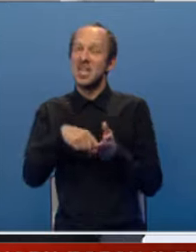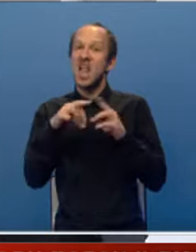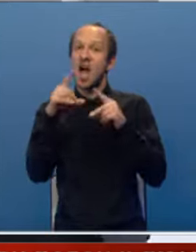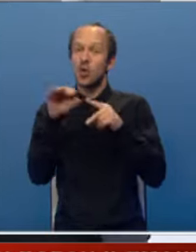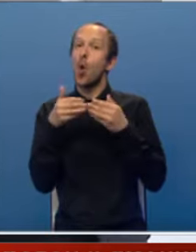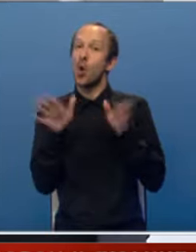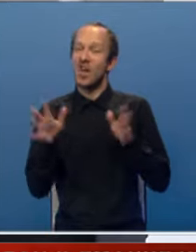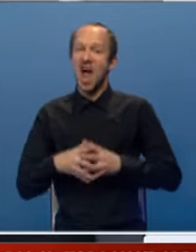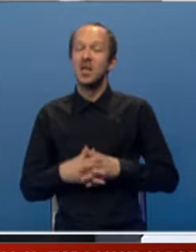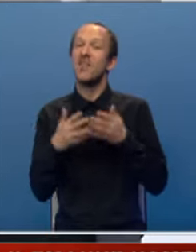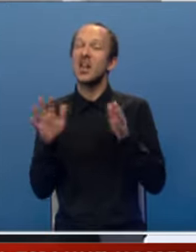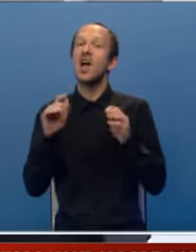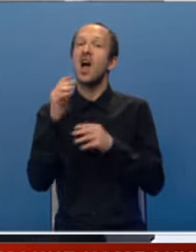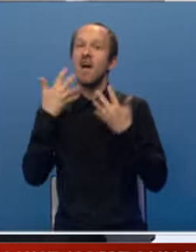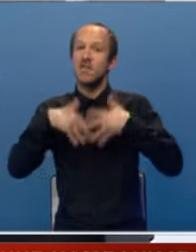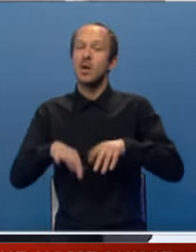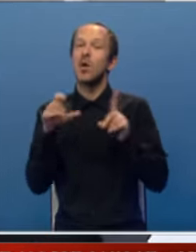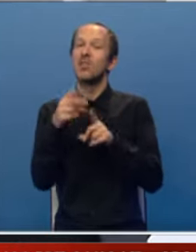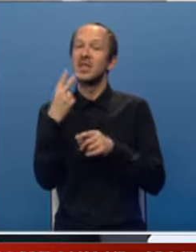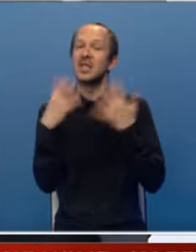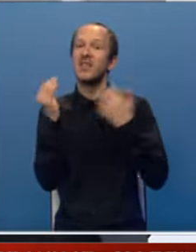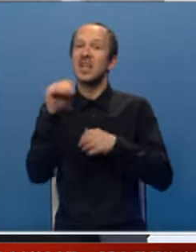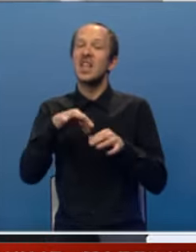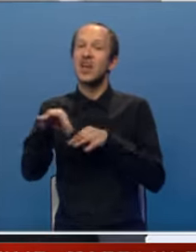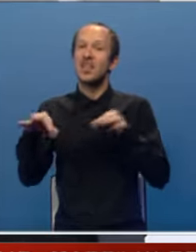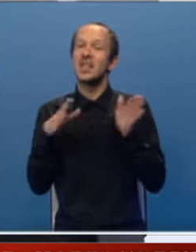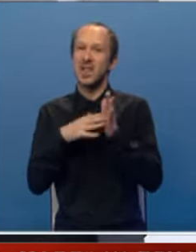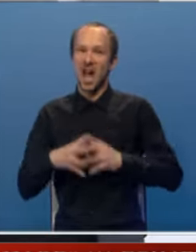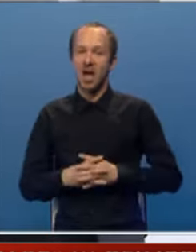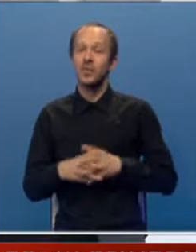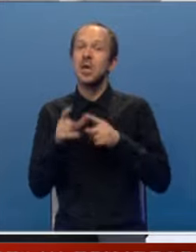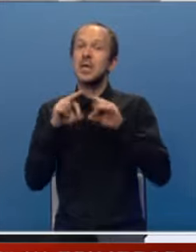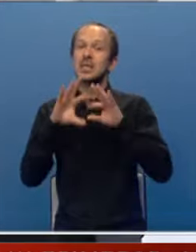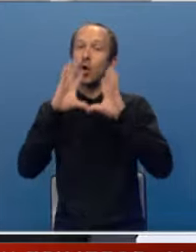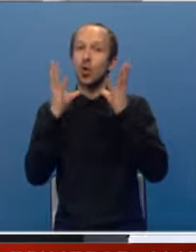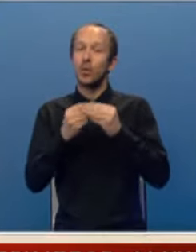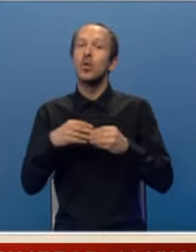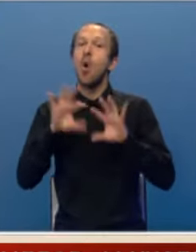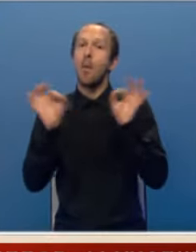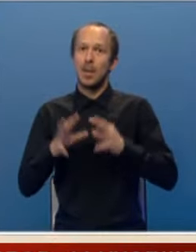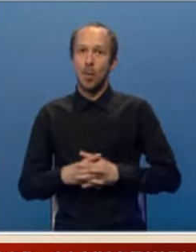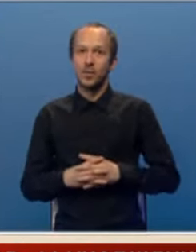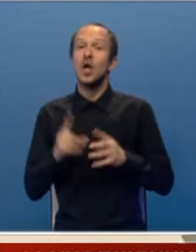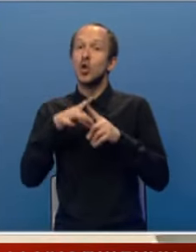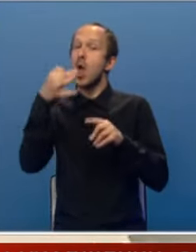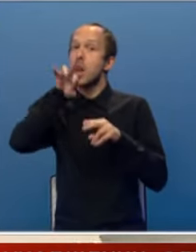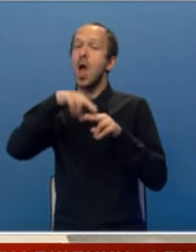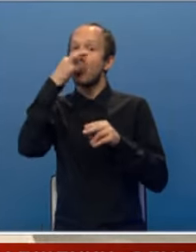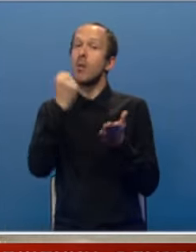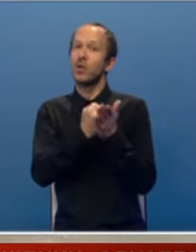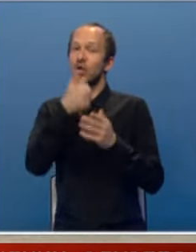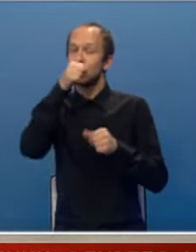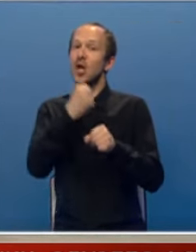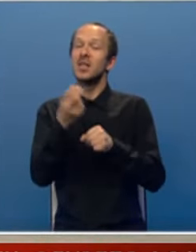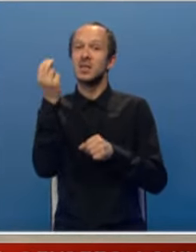a to je da se otvara velika fabrika od 29.000 kvadratnih metara sa kompletnom infrastrukturom. I to je najbolja potvrda onoga